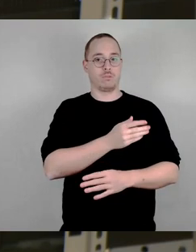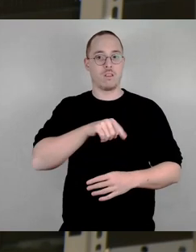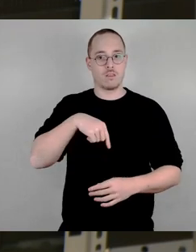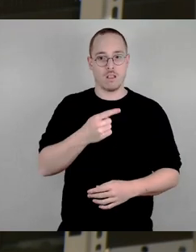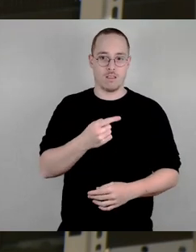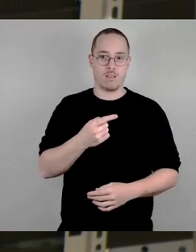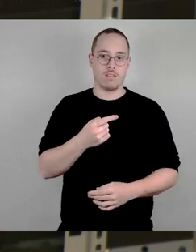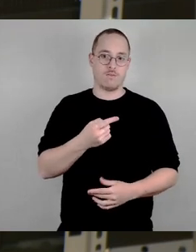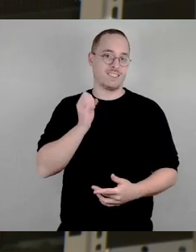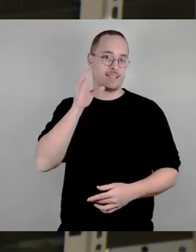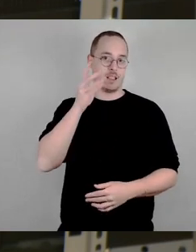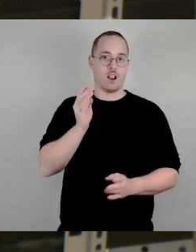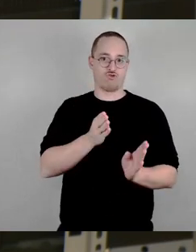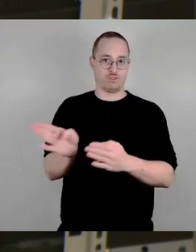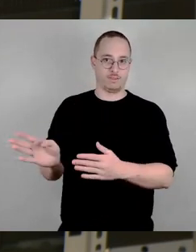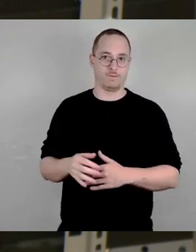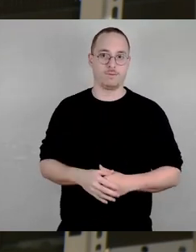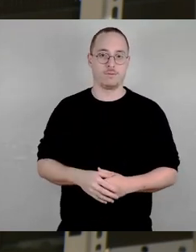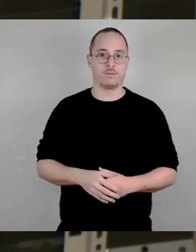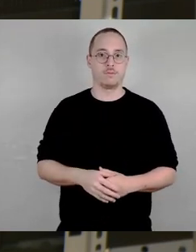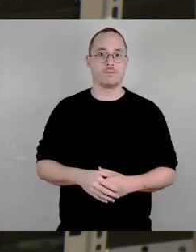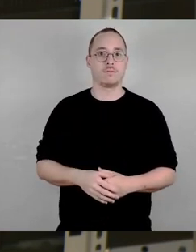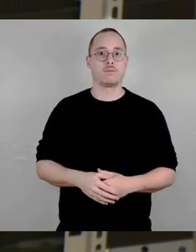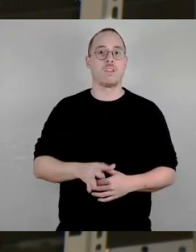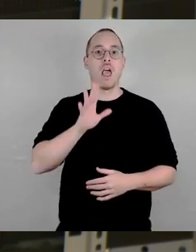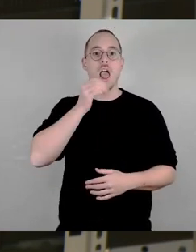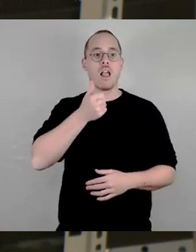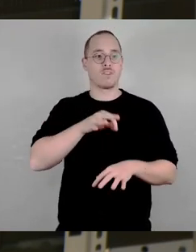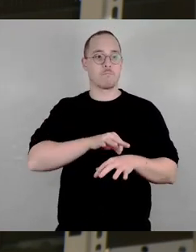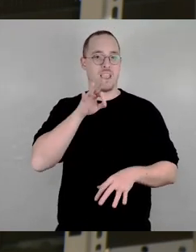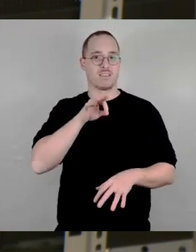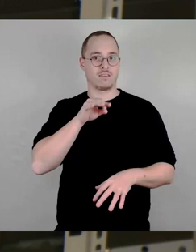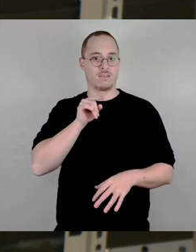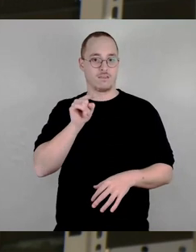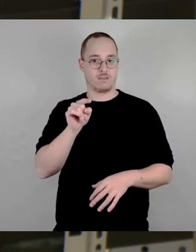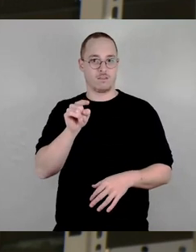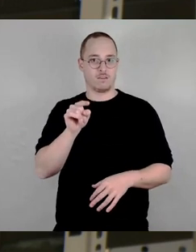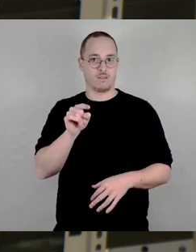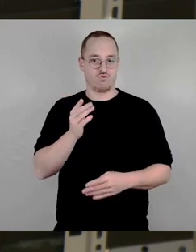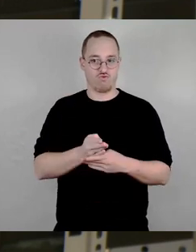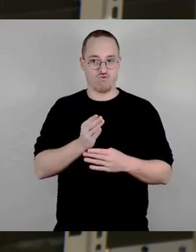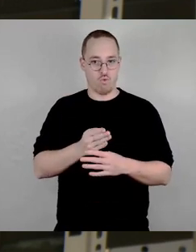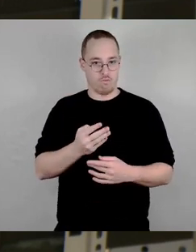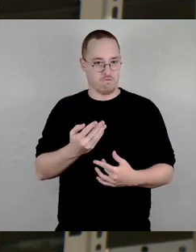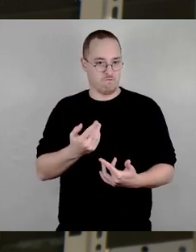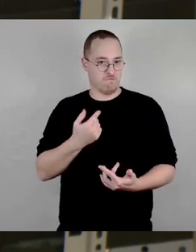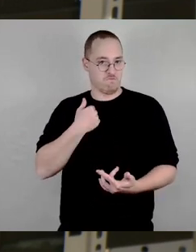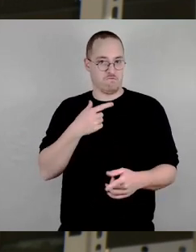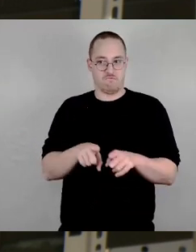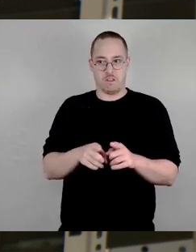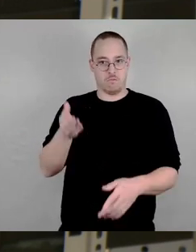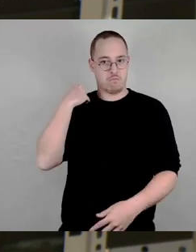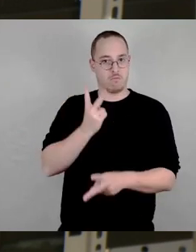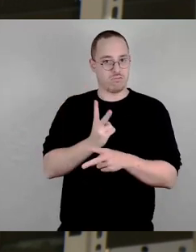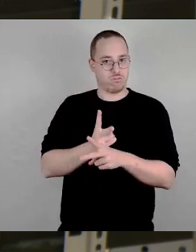Schluss. Seit dem 11. März laufen in Dresden wie jedes Jahr die internationalen Wochen gegen Rassismus. Und wir und Sie